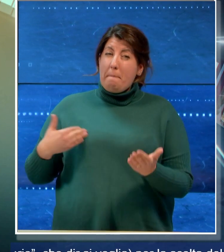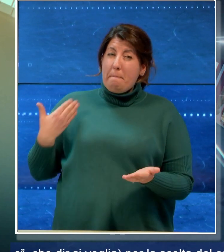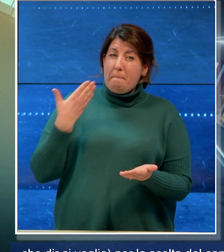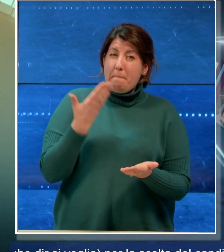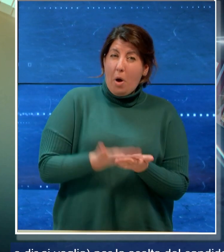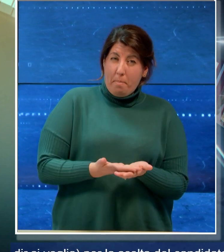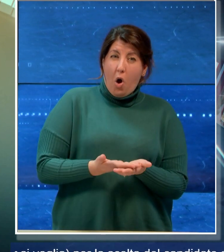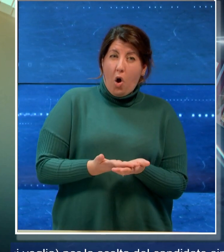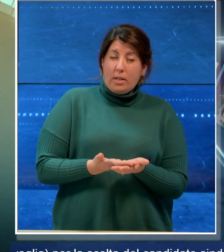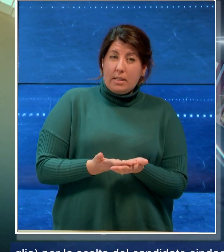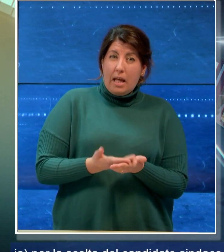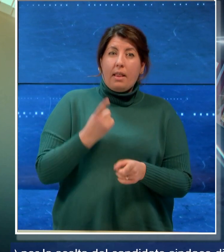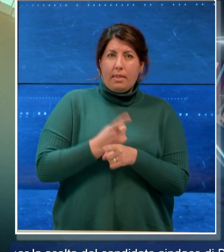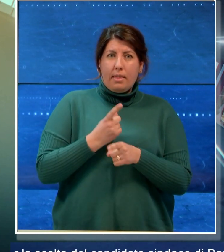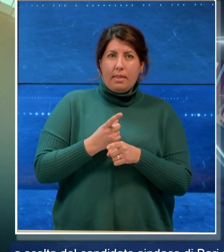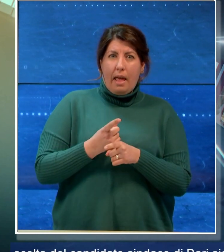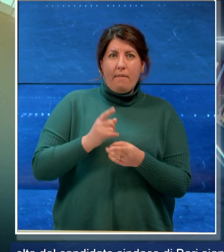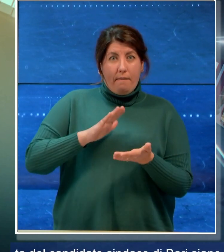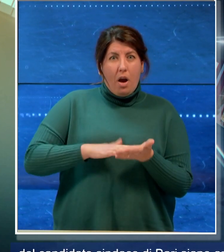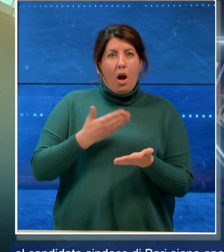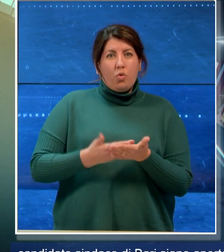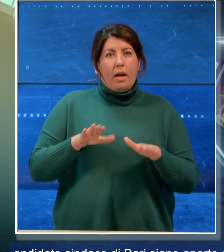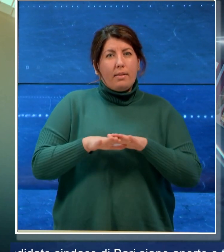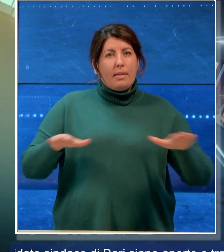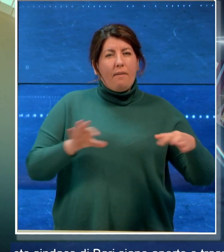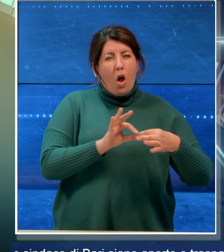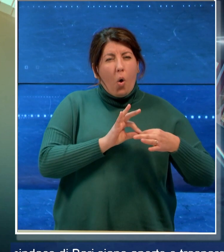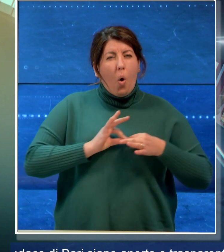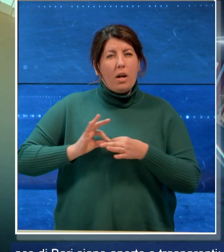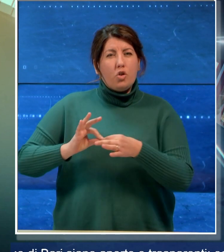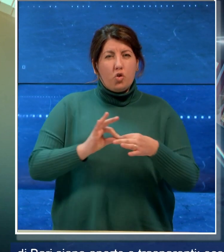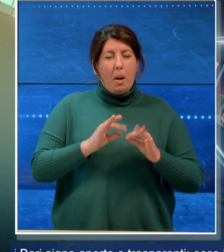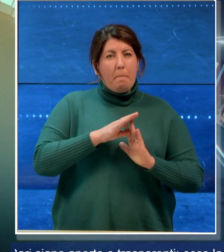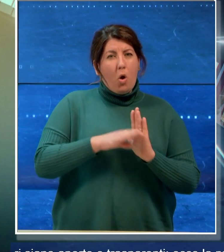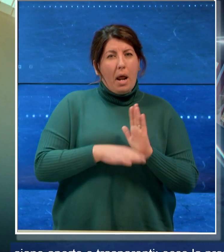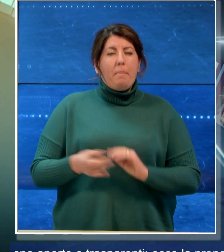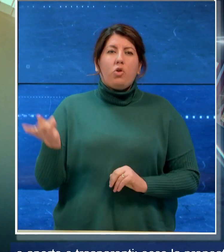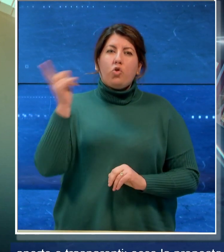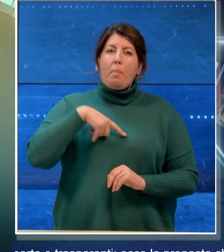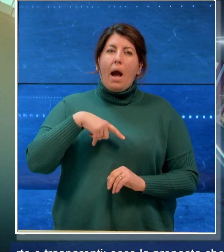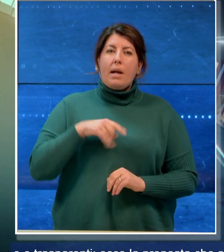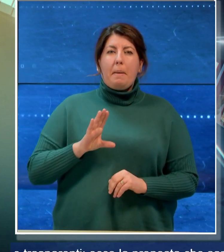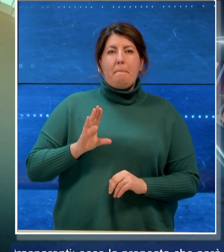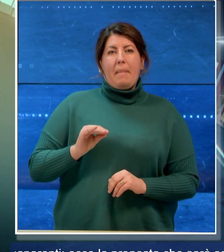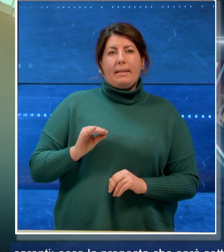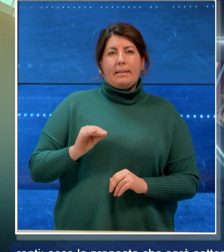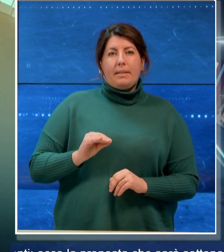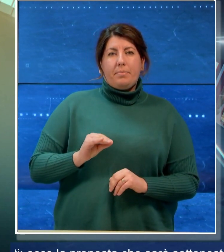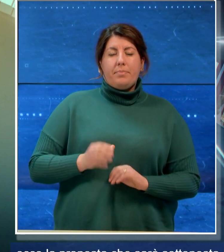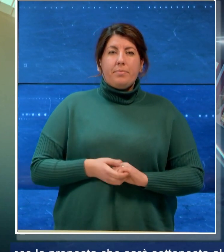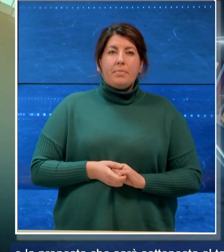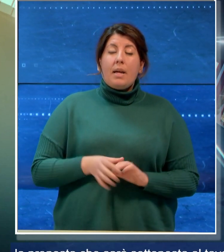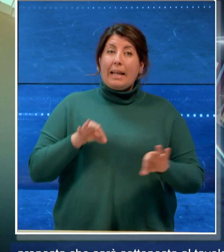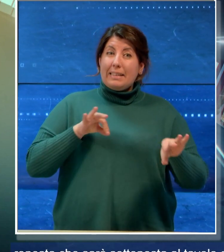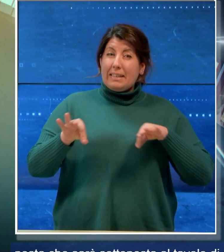sottoposta al tavolo di coalizione in programma domani martedì la strategia